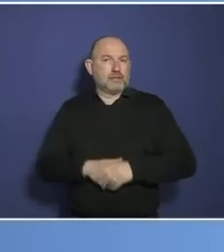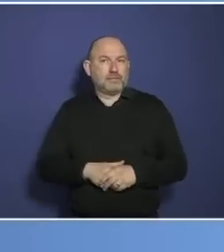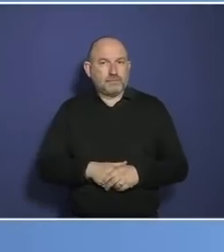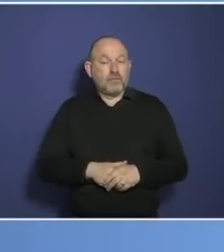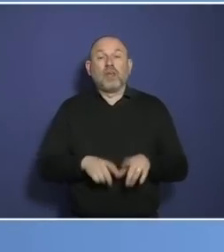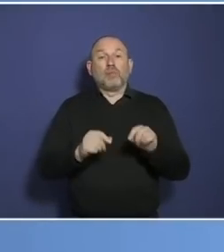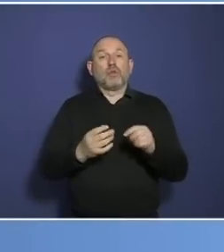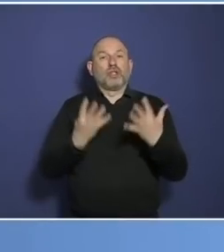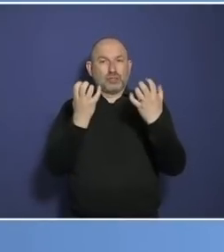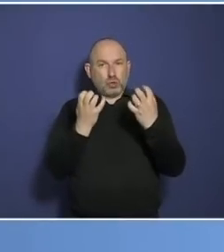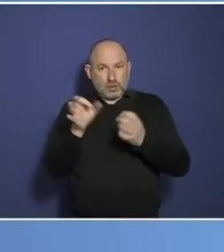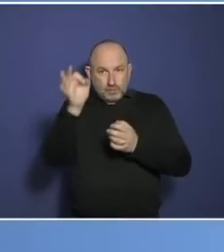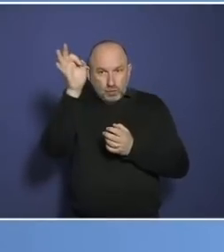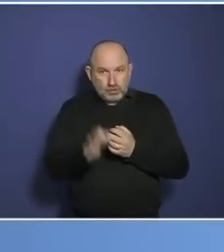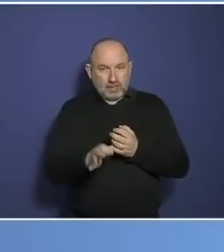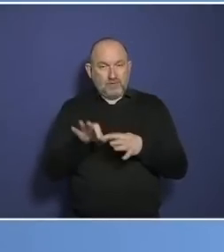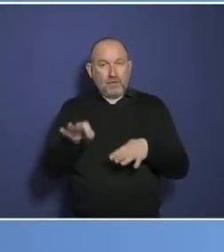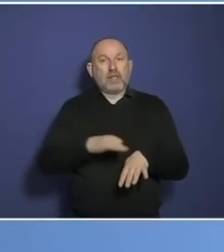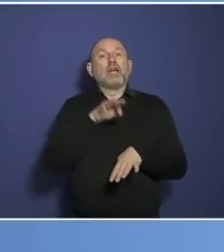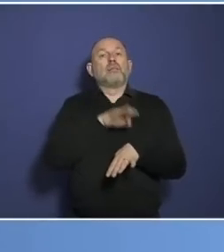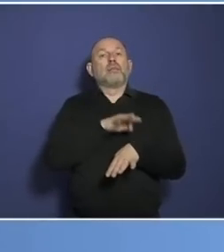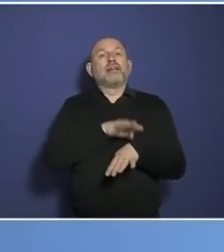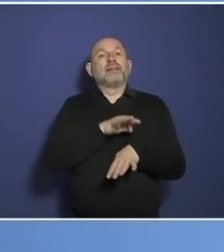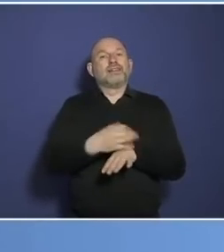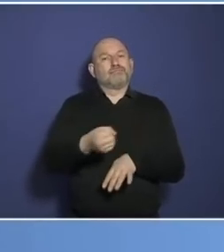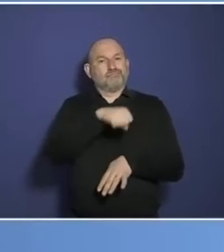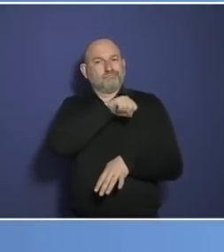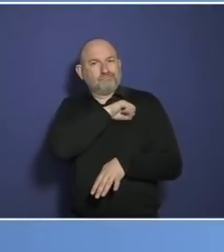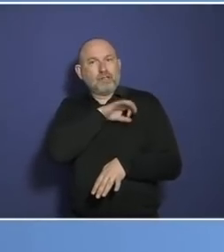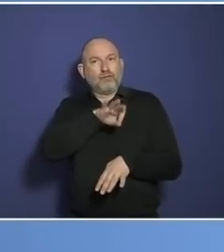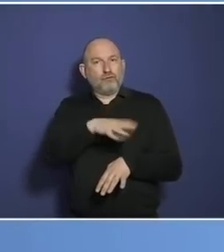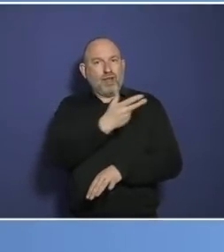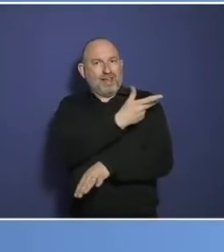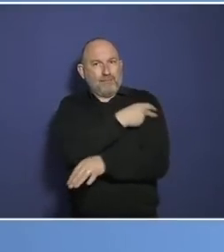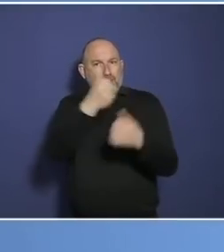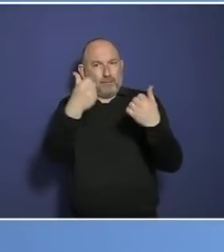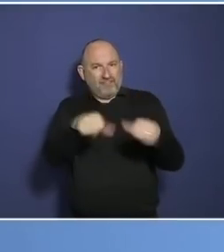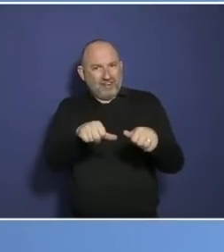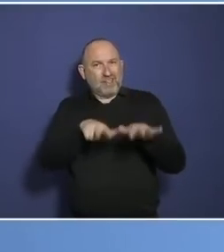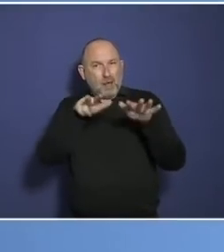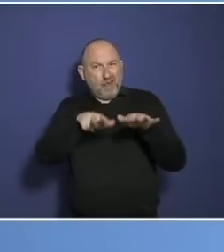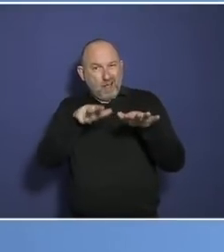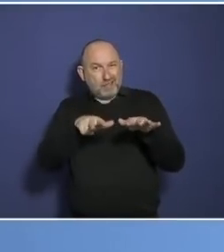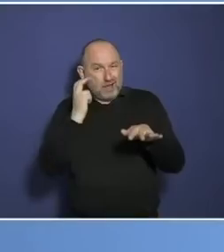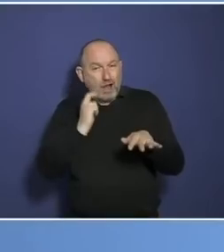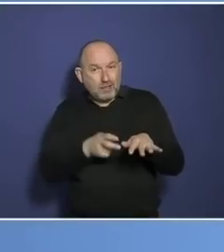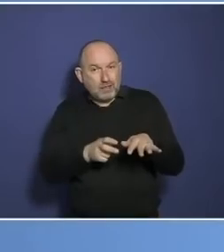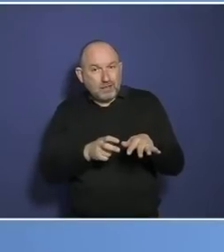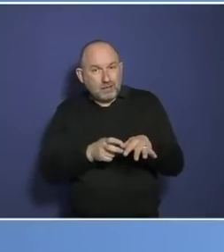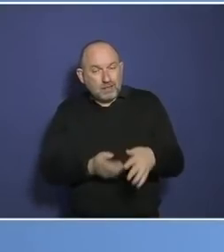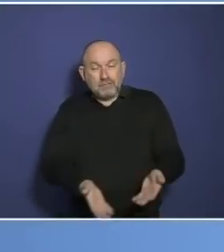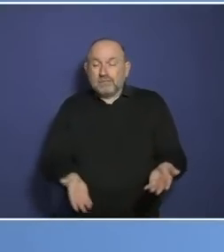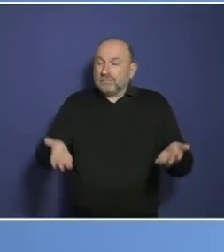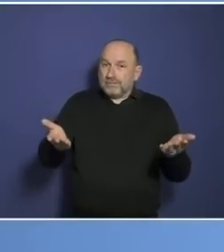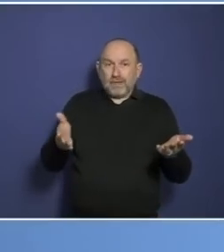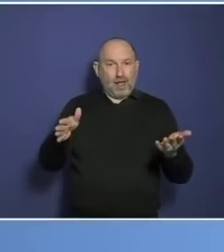ganzen Meldewoche 11, 298 Menschen pro Tag. Und der Minister erweckt hier den Eindruck, dass es immer noch ganz gigantische Todeszahlen sind. Das